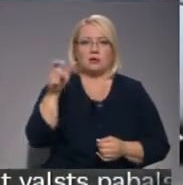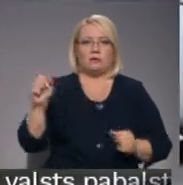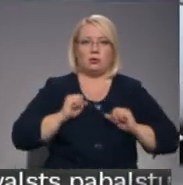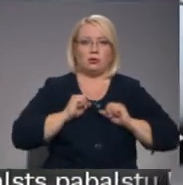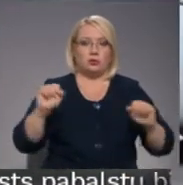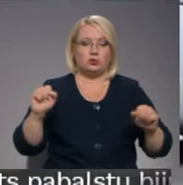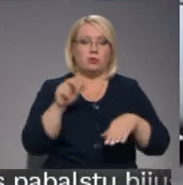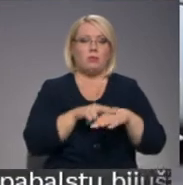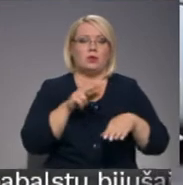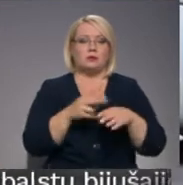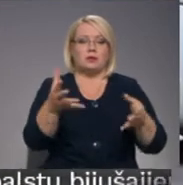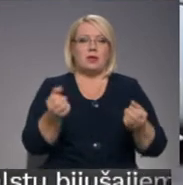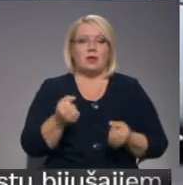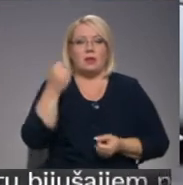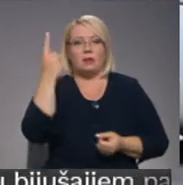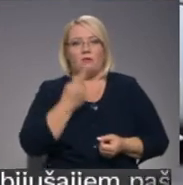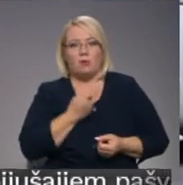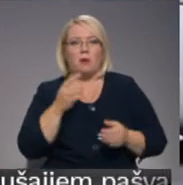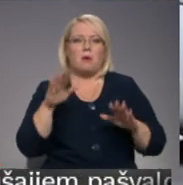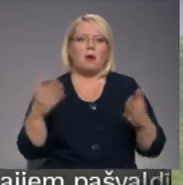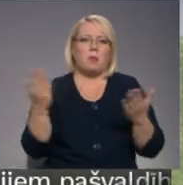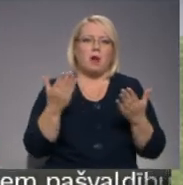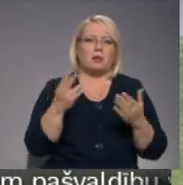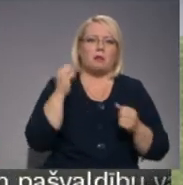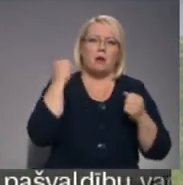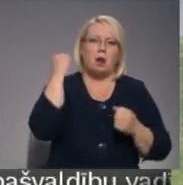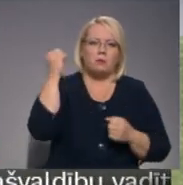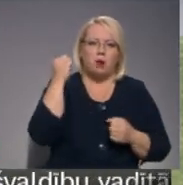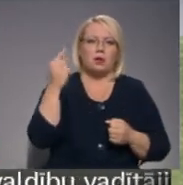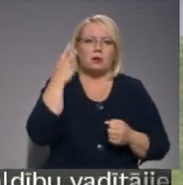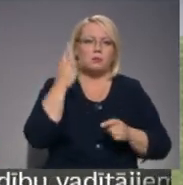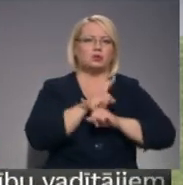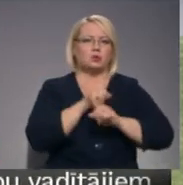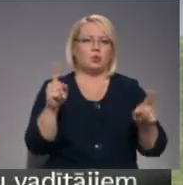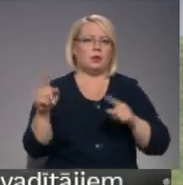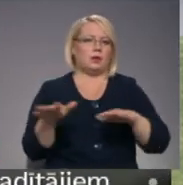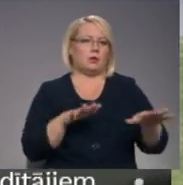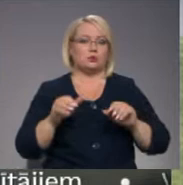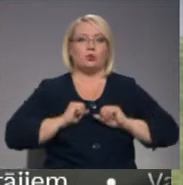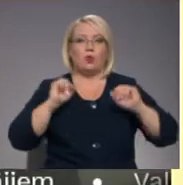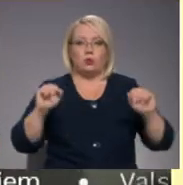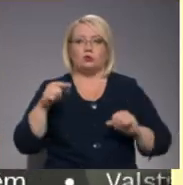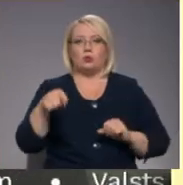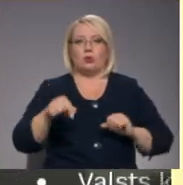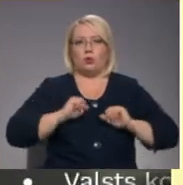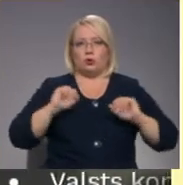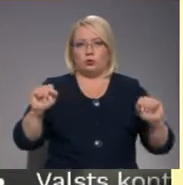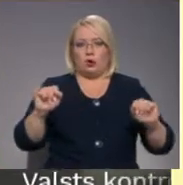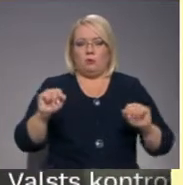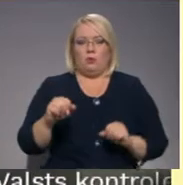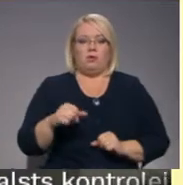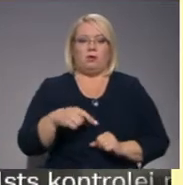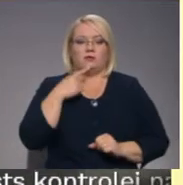Policijas saņemot informāciju par kaut kādiem apdraudējumiem vai arī riskiem, mēs esam gatavi reaģēt un nodrošināt šo drošiem. Te jau visiem